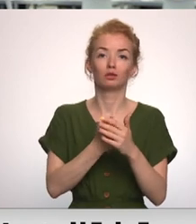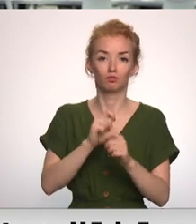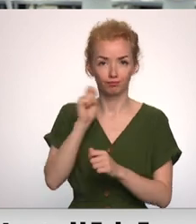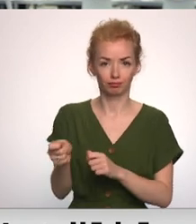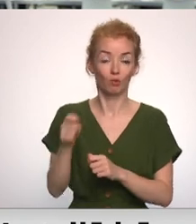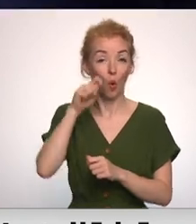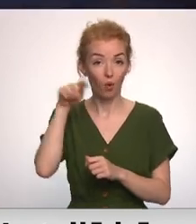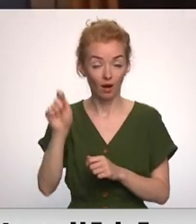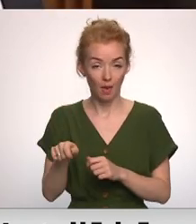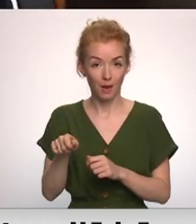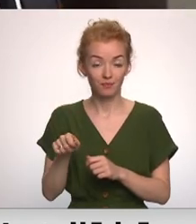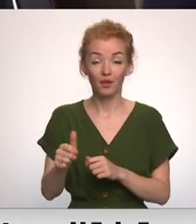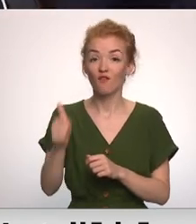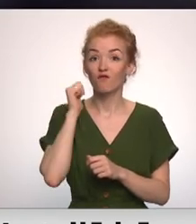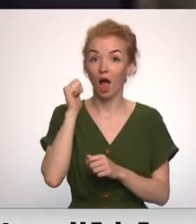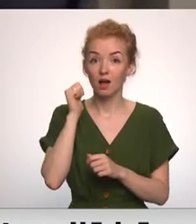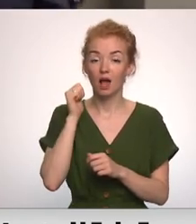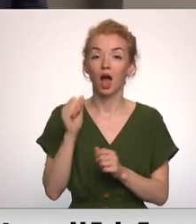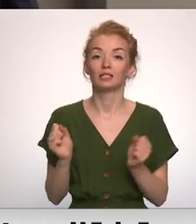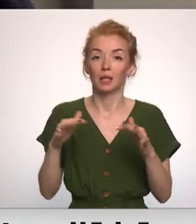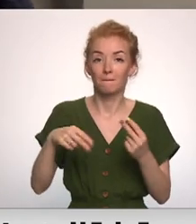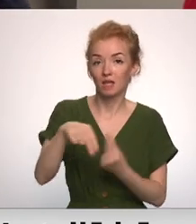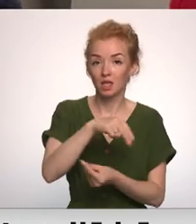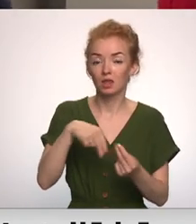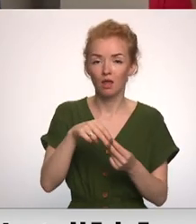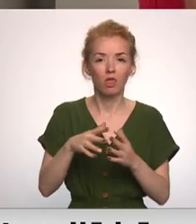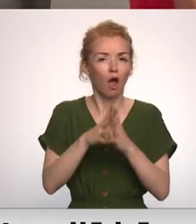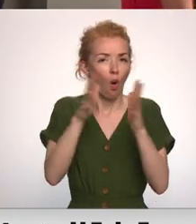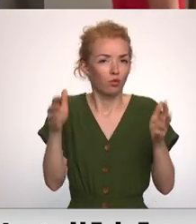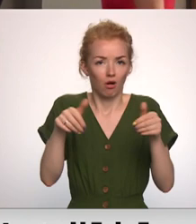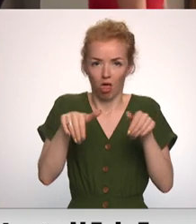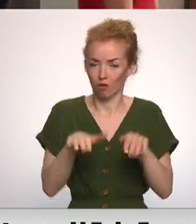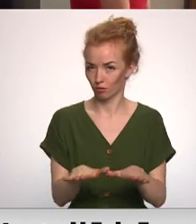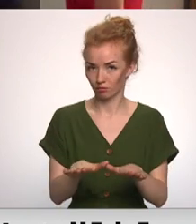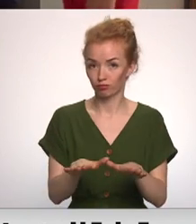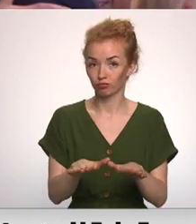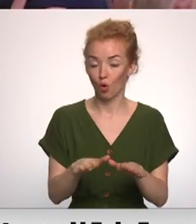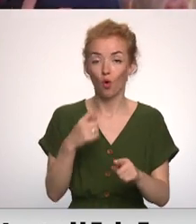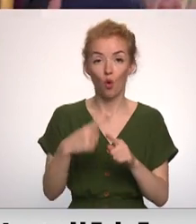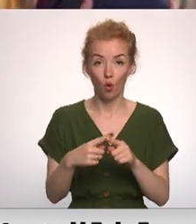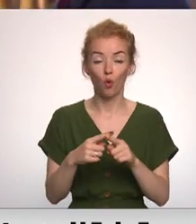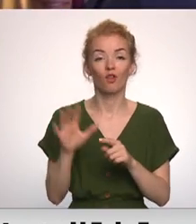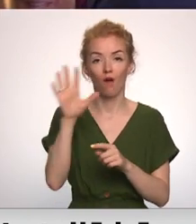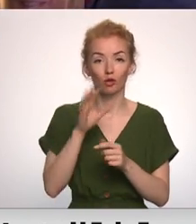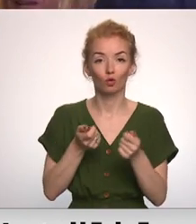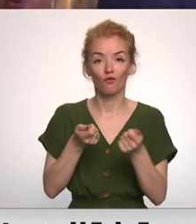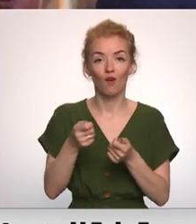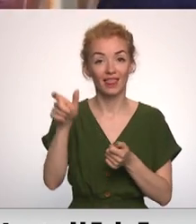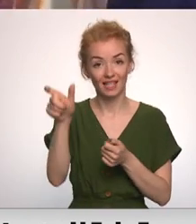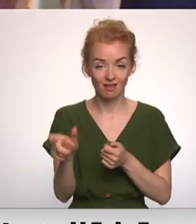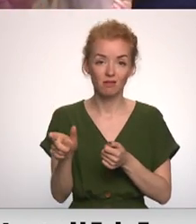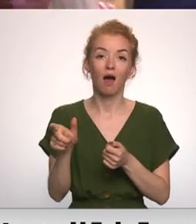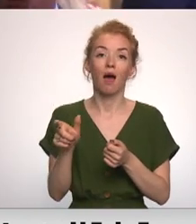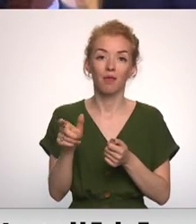Bet tātad vakar te samitā pieņemti ļoti daudz svarīgi lēmumi un vakars valstu vadītājiem arī noslēdzās ar